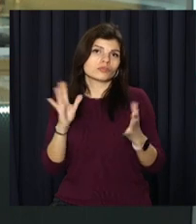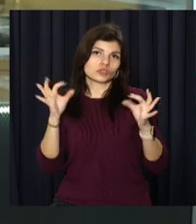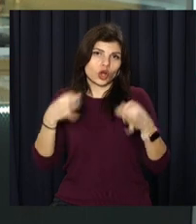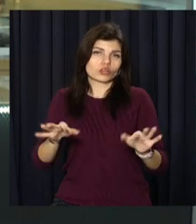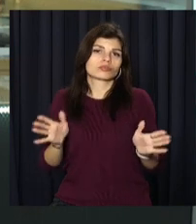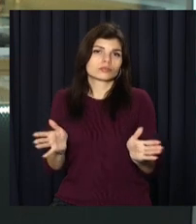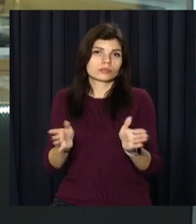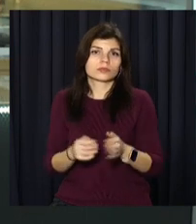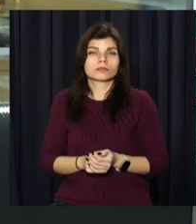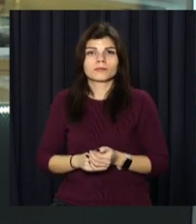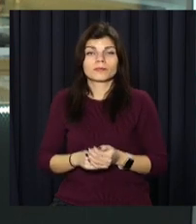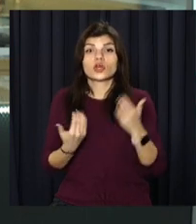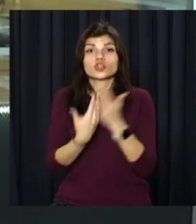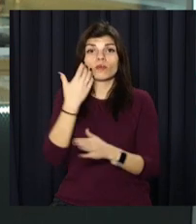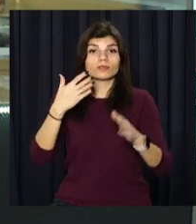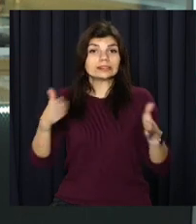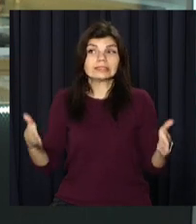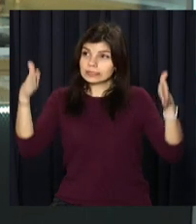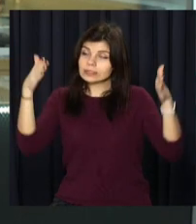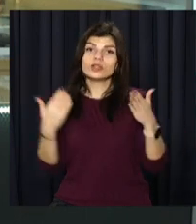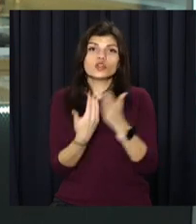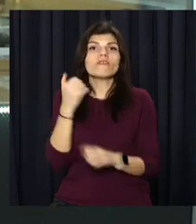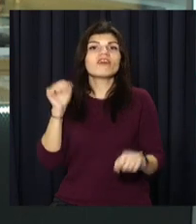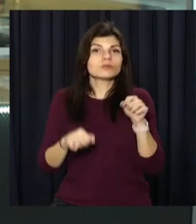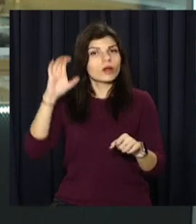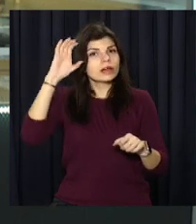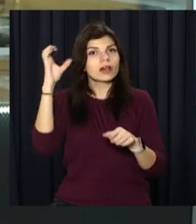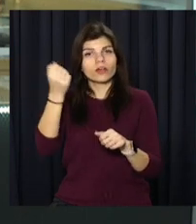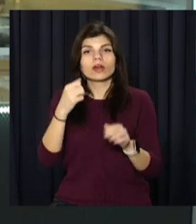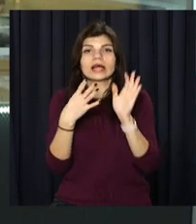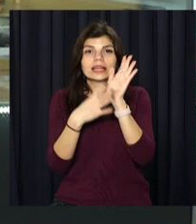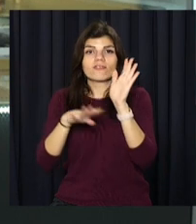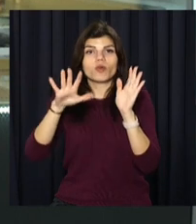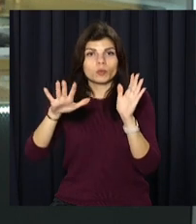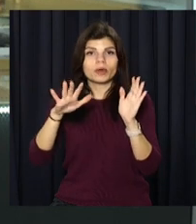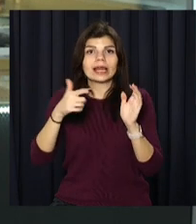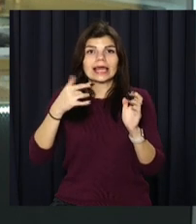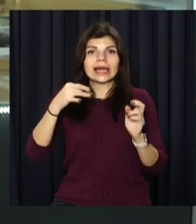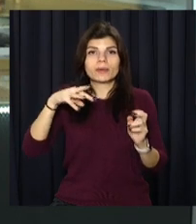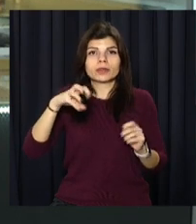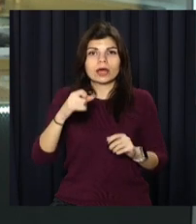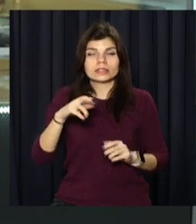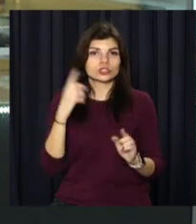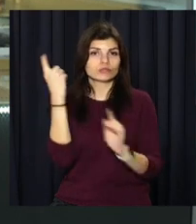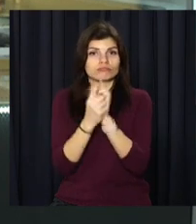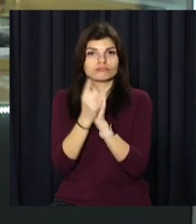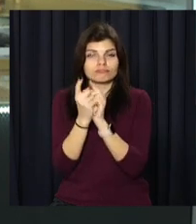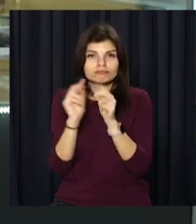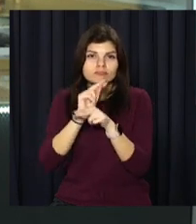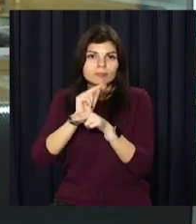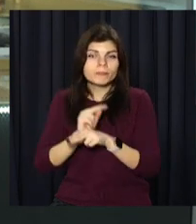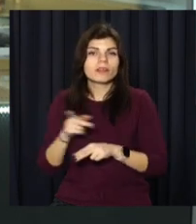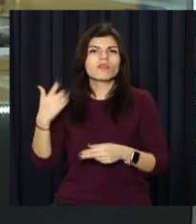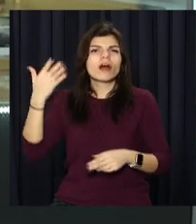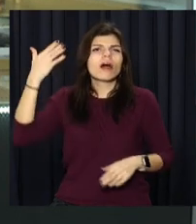Нові стіни, нові можливості. У Кривому розі у сучасню 95-ту гімназію. Заклад у 90-х